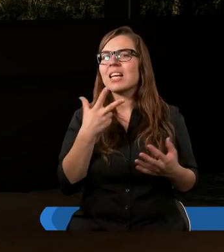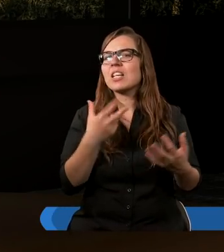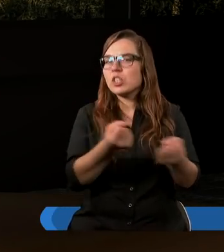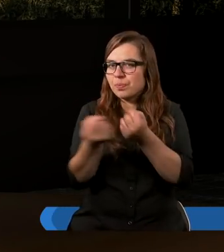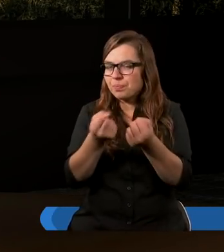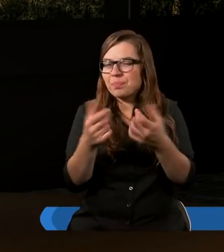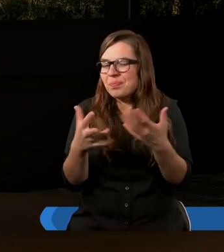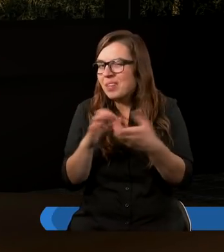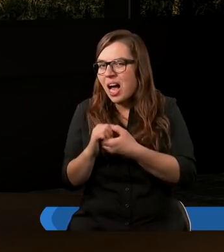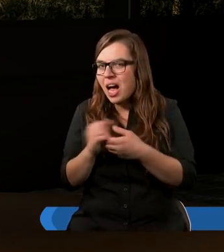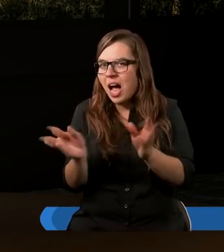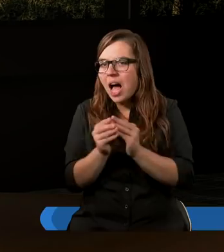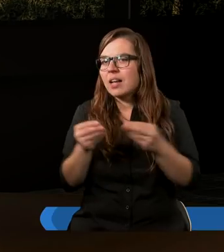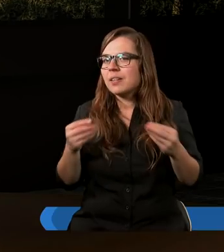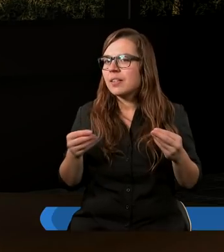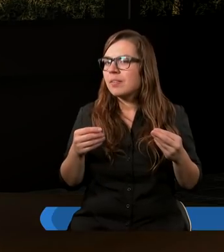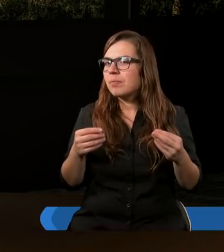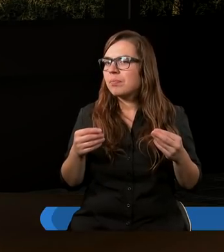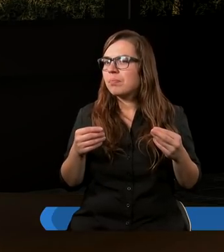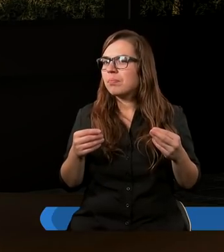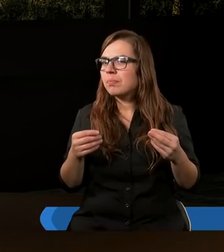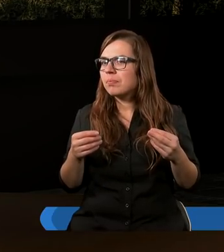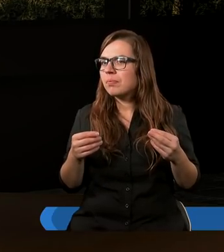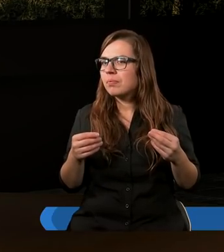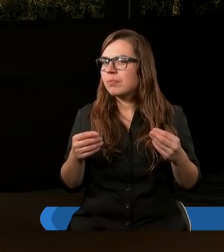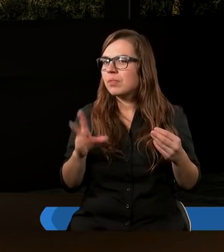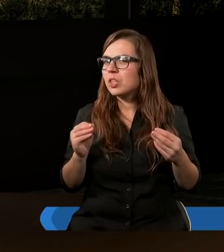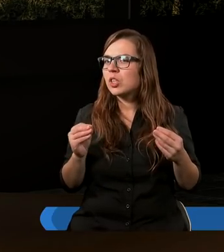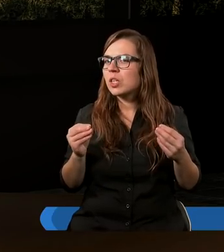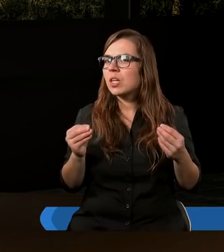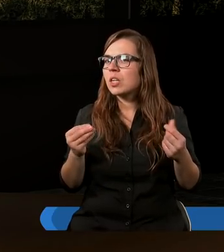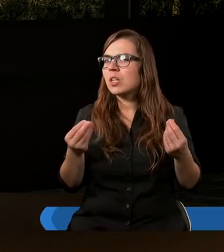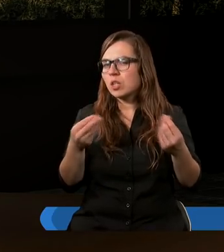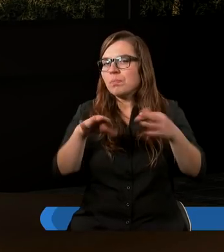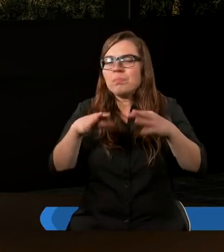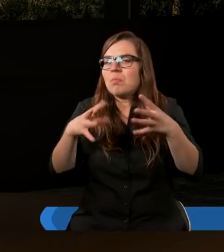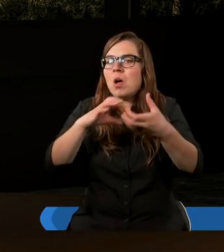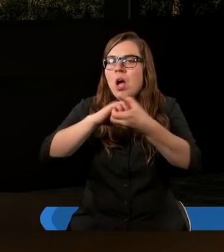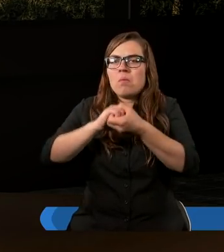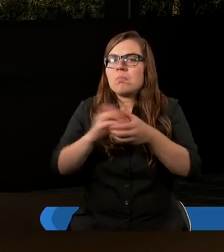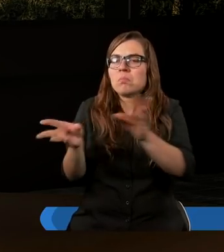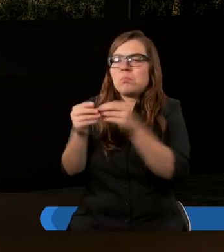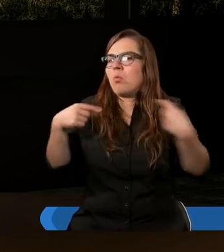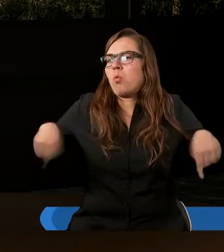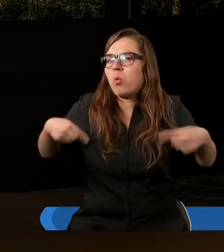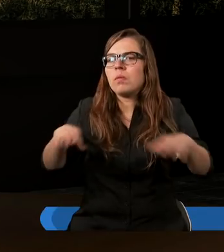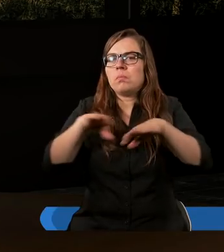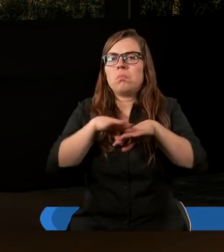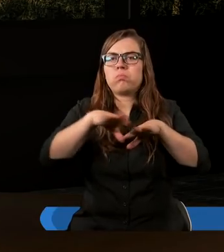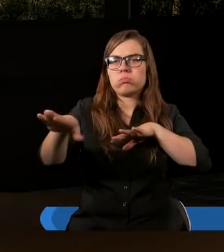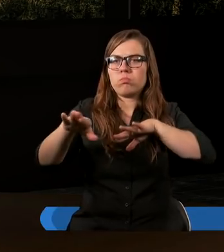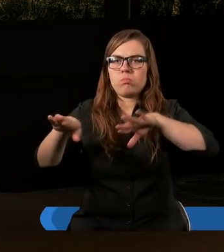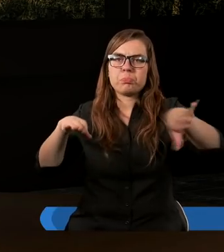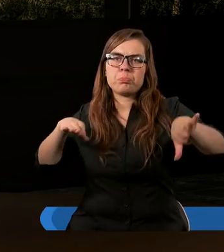trzymali się razem, czyli się rozeszli pewne rody,